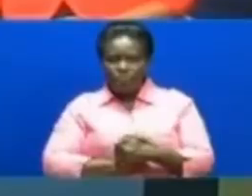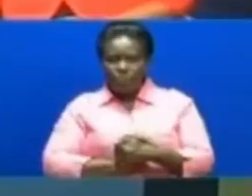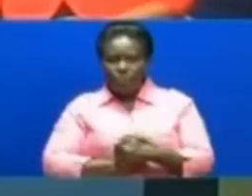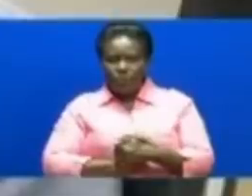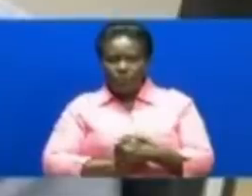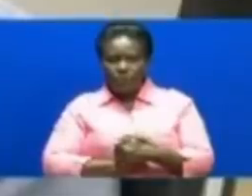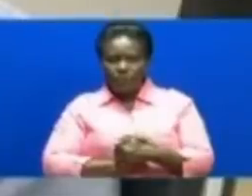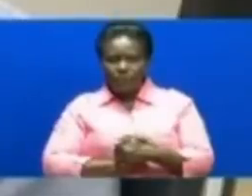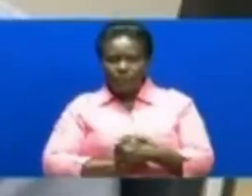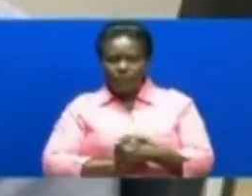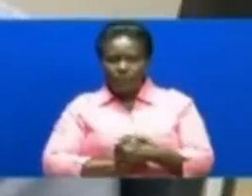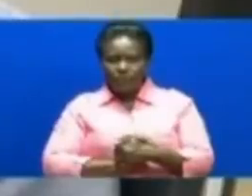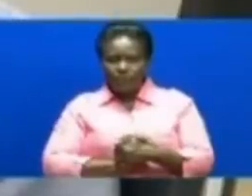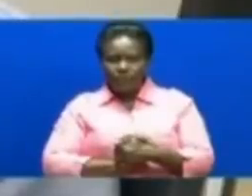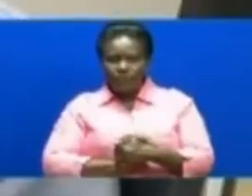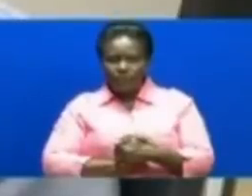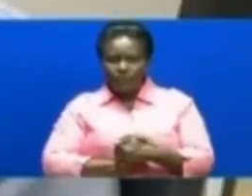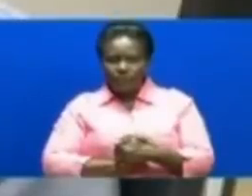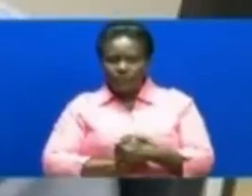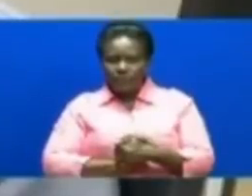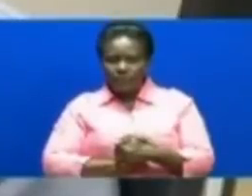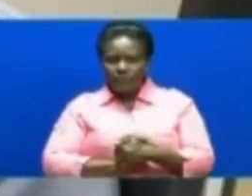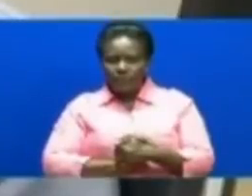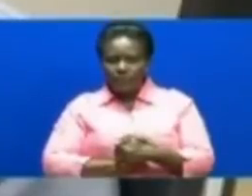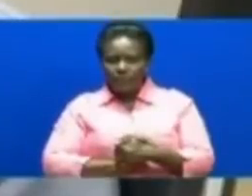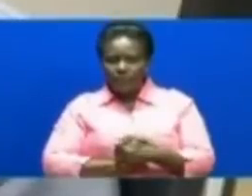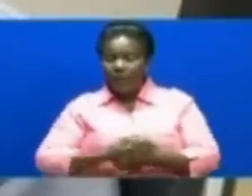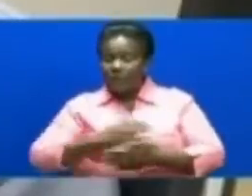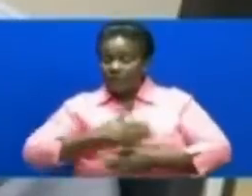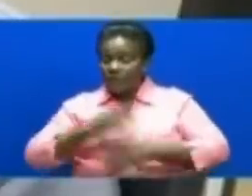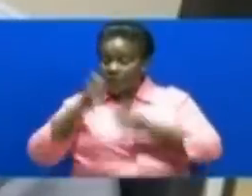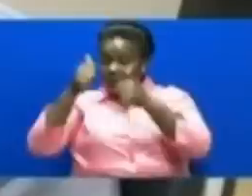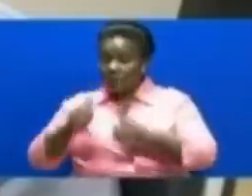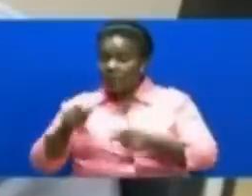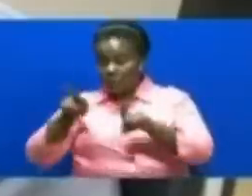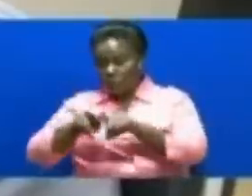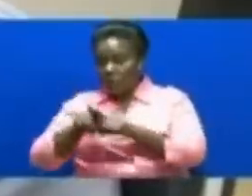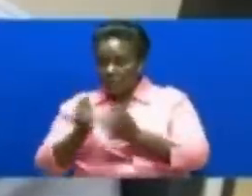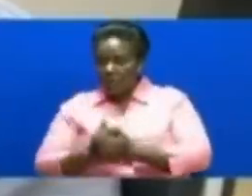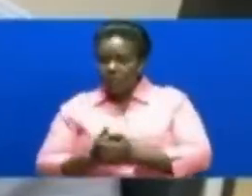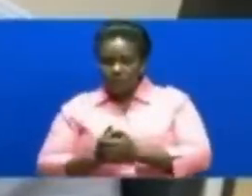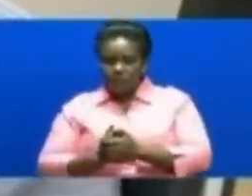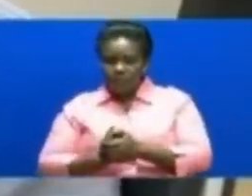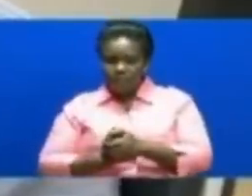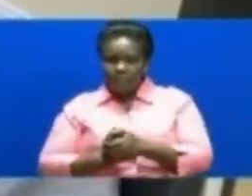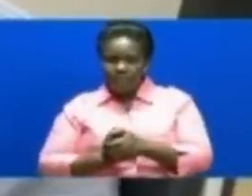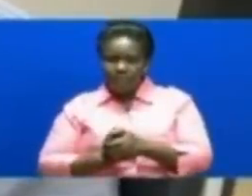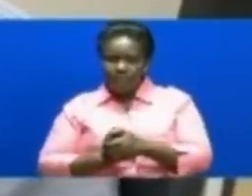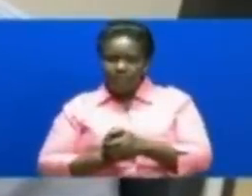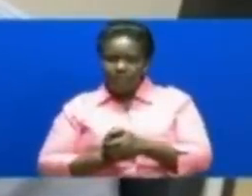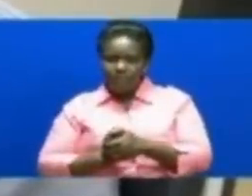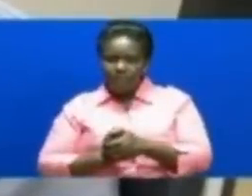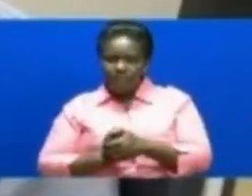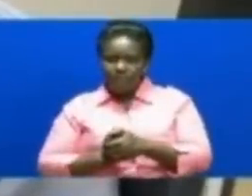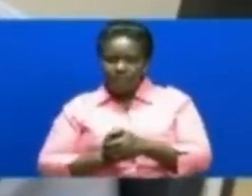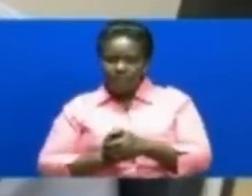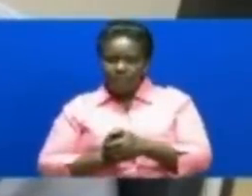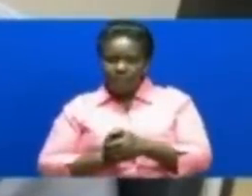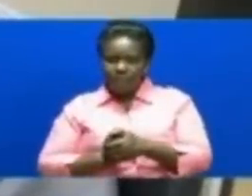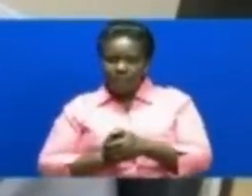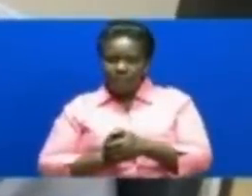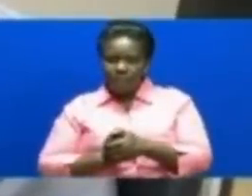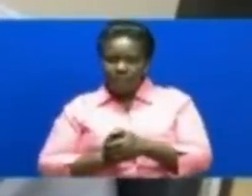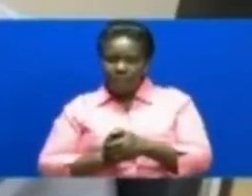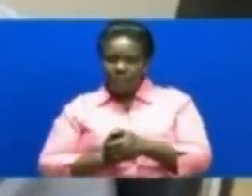Anama sante sana Gabriele Zakaria pamoja na Elizabeth Mbramba Anama sante sana Gabriele Zakaria